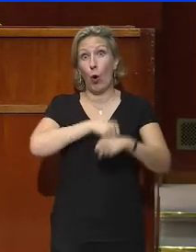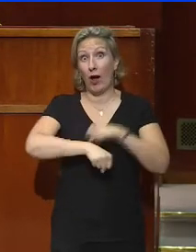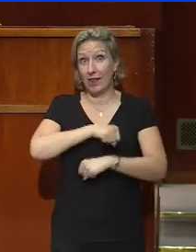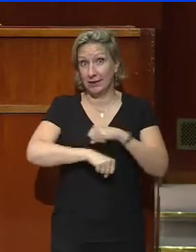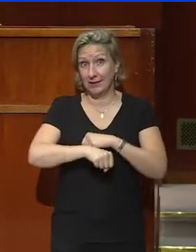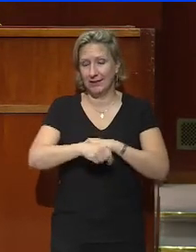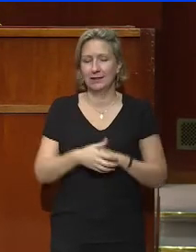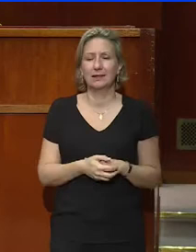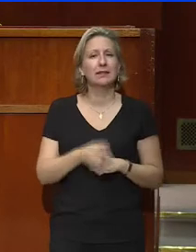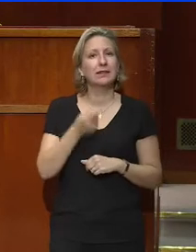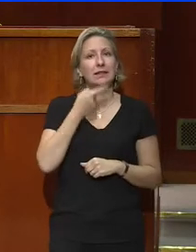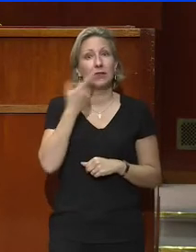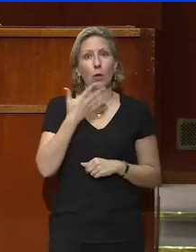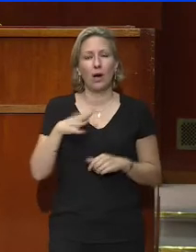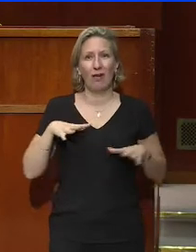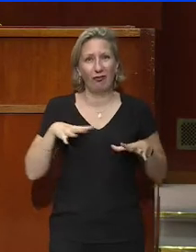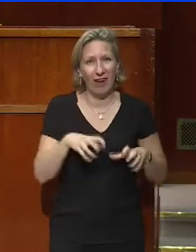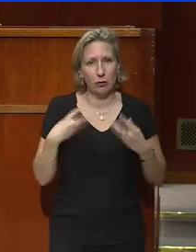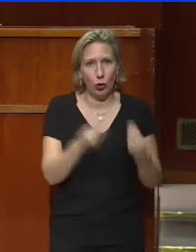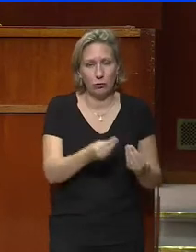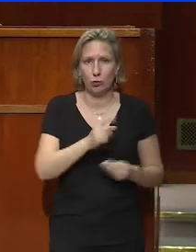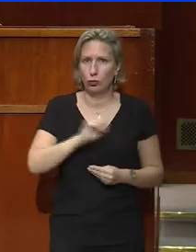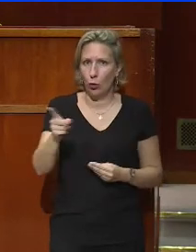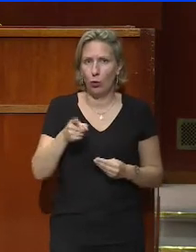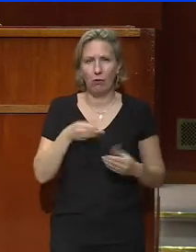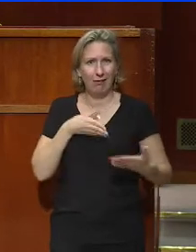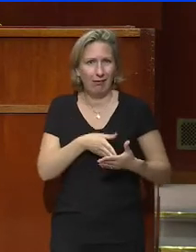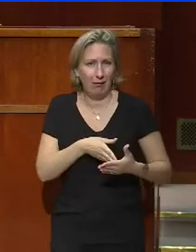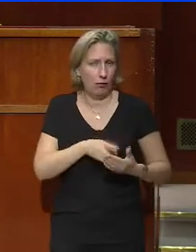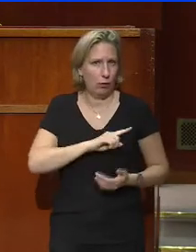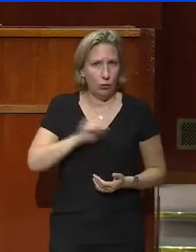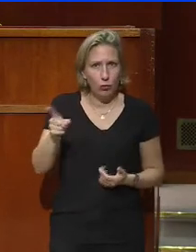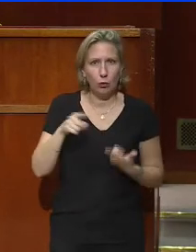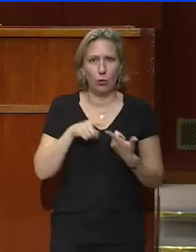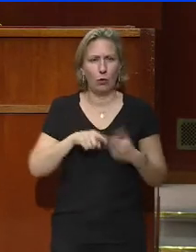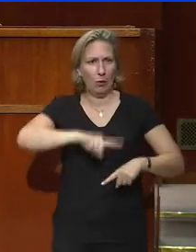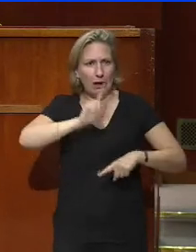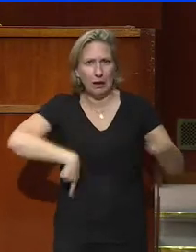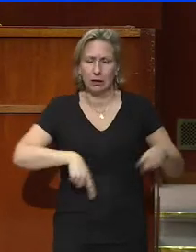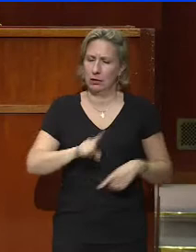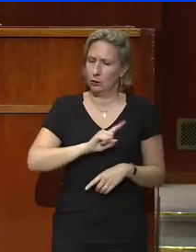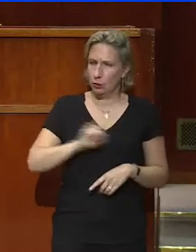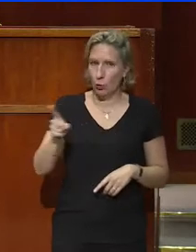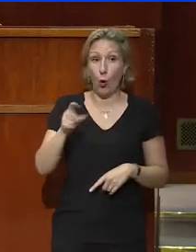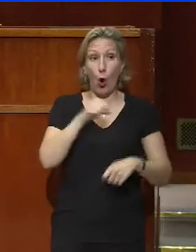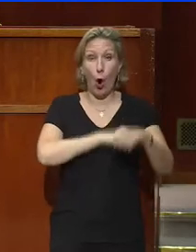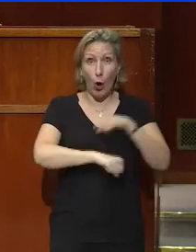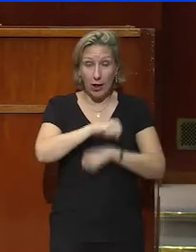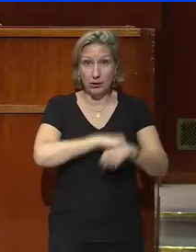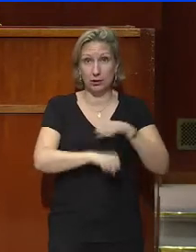c'est-à-dire ni freiner, ni entraver, ni encore moins interdire, organiser.